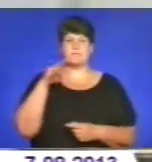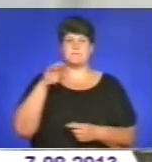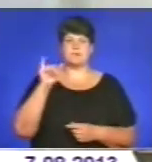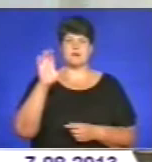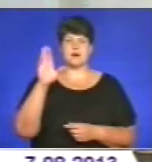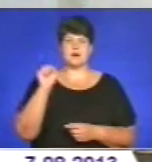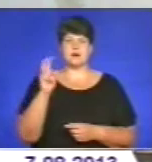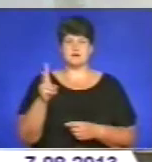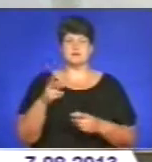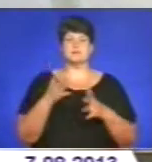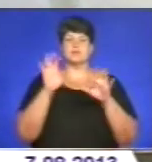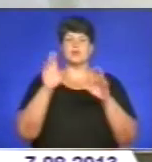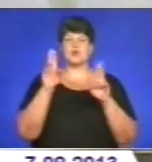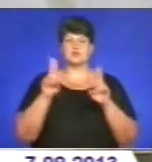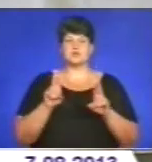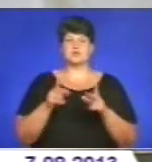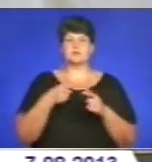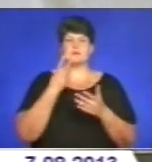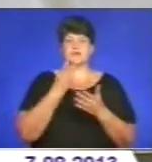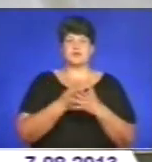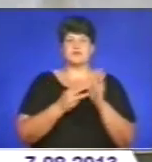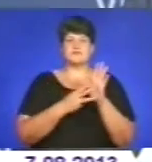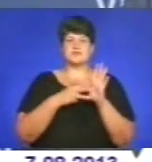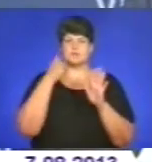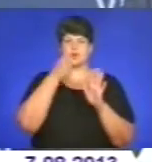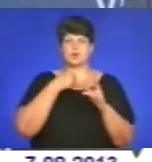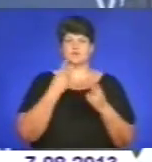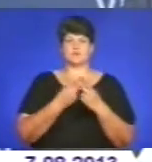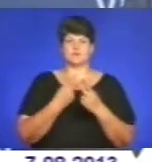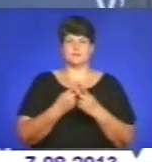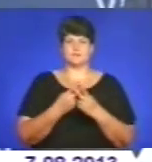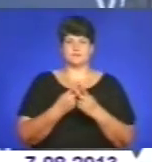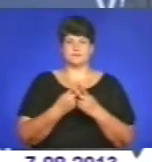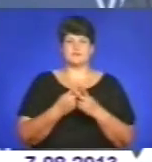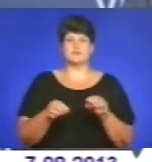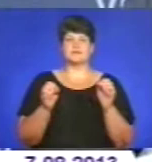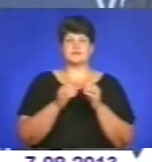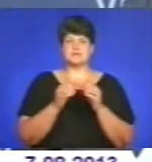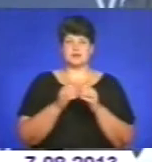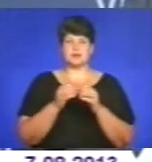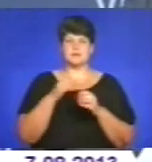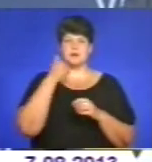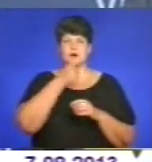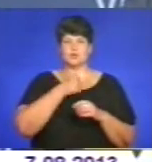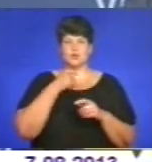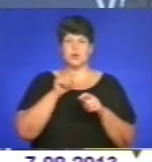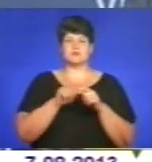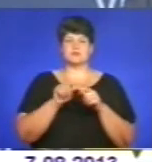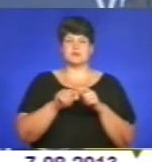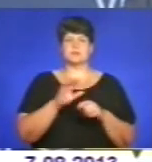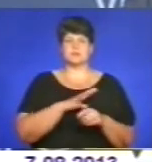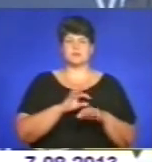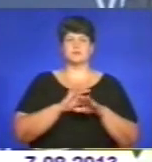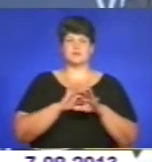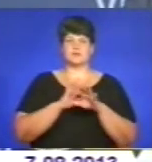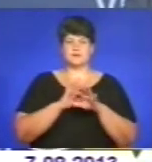Санкція проти порушників передбачає до восьми років позбавлення волі. В 2010 році обслідування цього аміакопроводу було проведено. Була